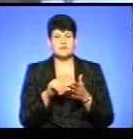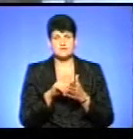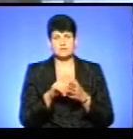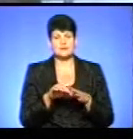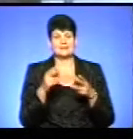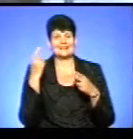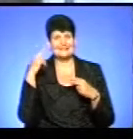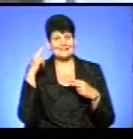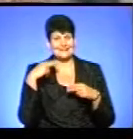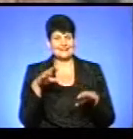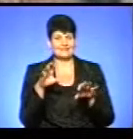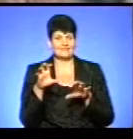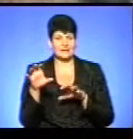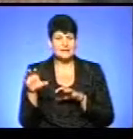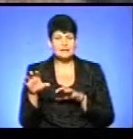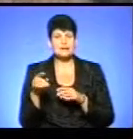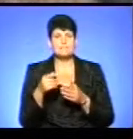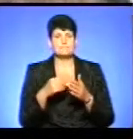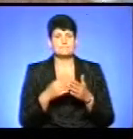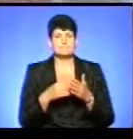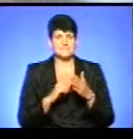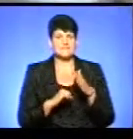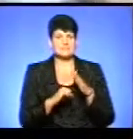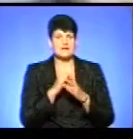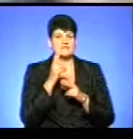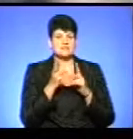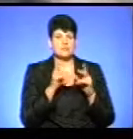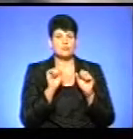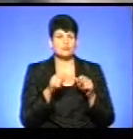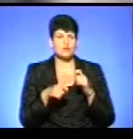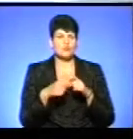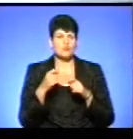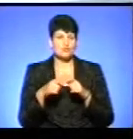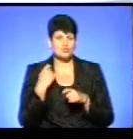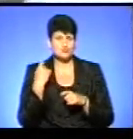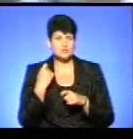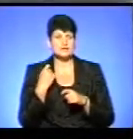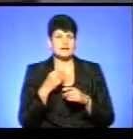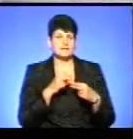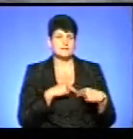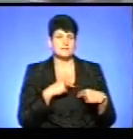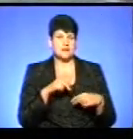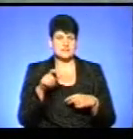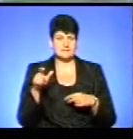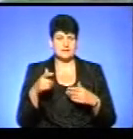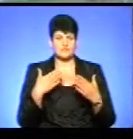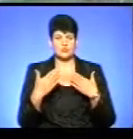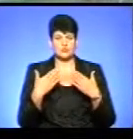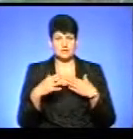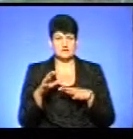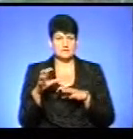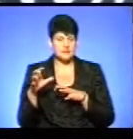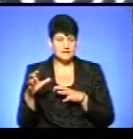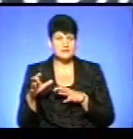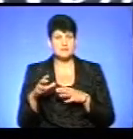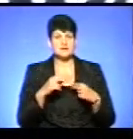верблюдів, зебр та кенгуру. На підставі скарг громадян про можливе порушення співробітниками пересувного цирку поводження з тваринами, працівники